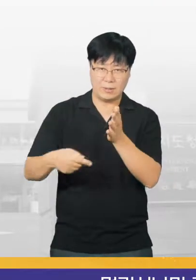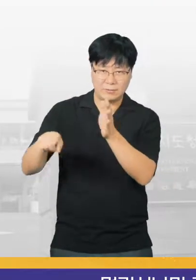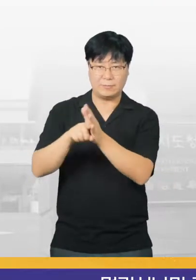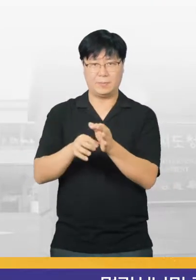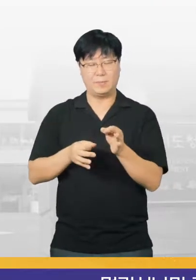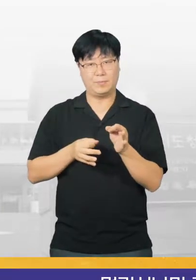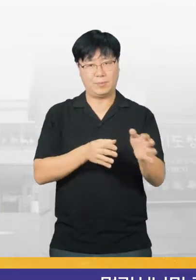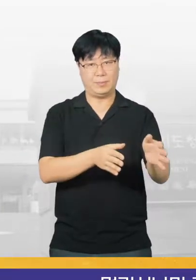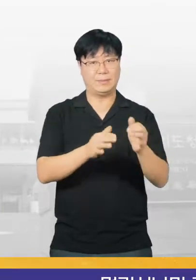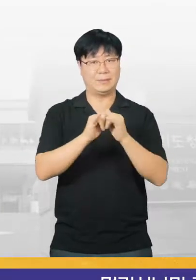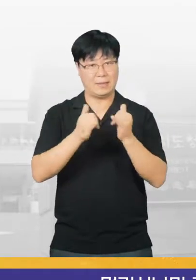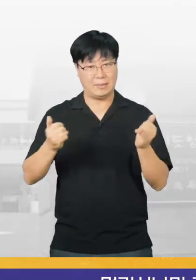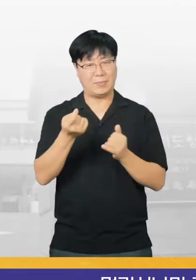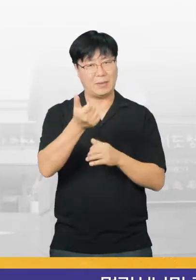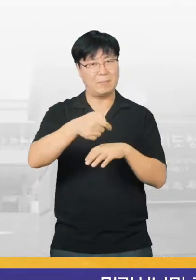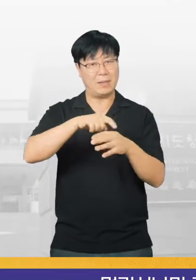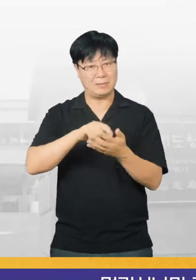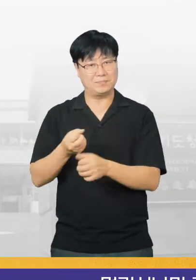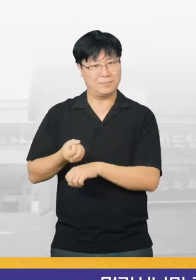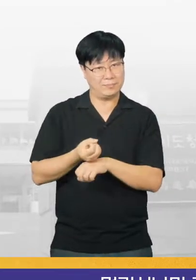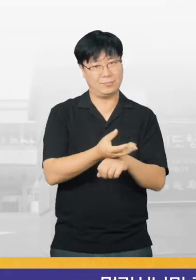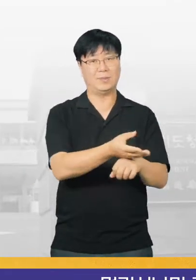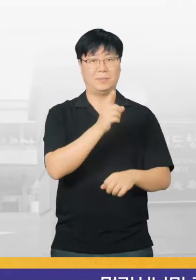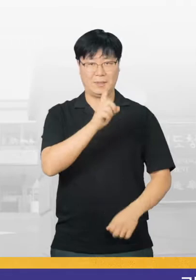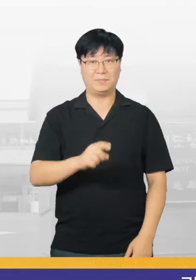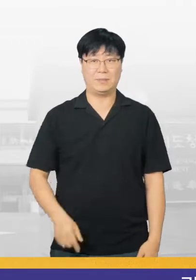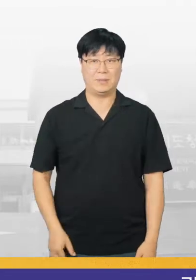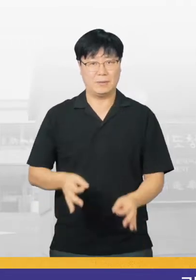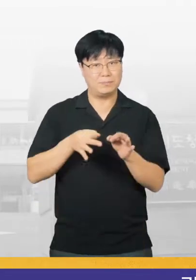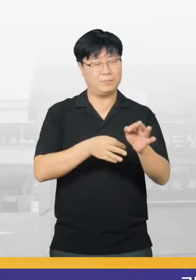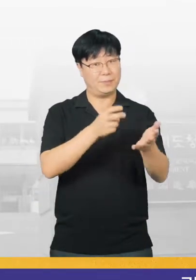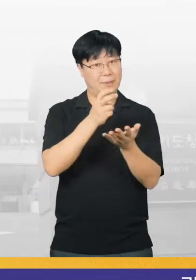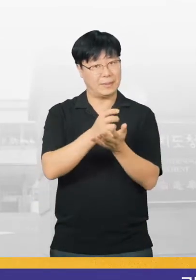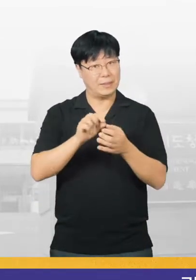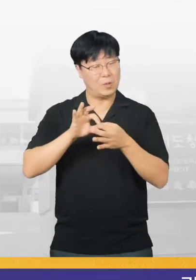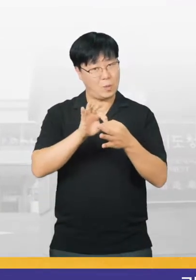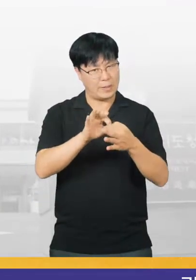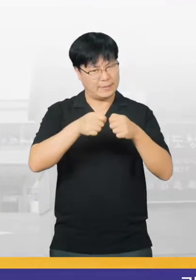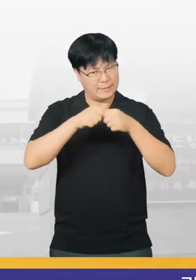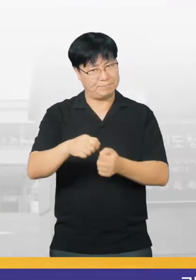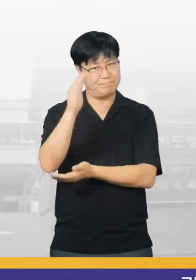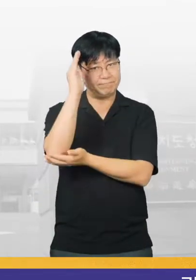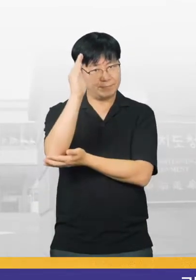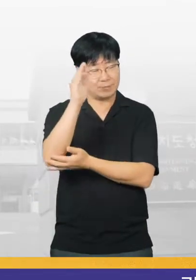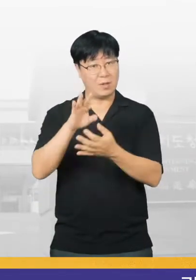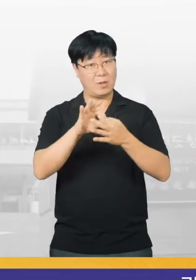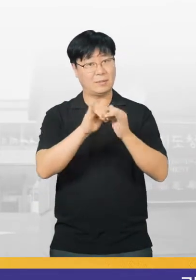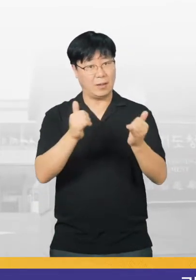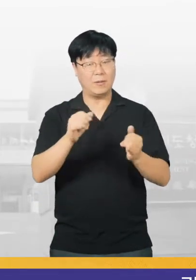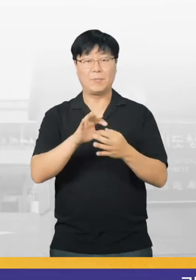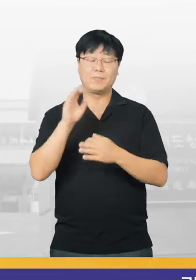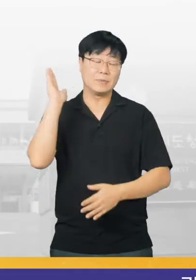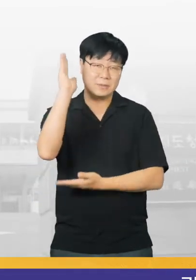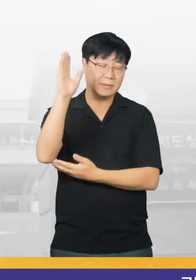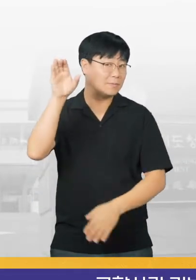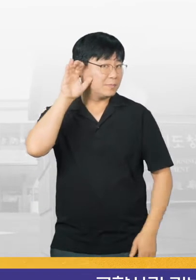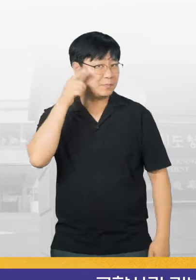보내는 사람들의 작은 마음이 전해지고 있다고 합니다. 기부제에 관한 자세한 이야기 관계자를 통해 들어보시죠.